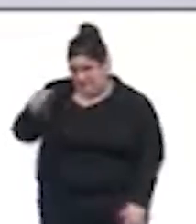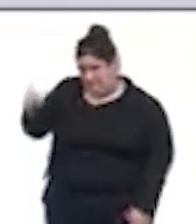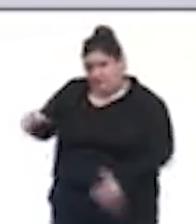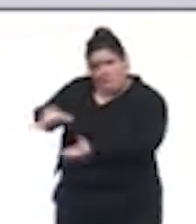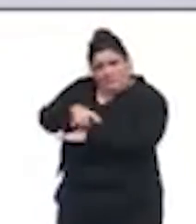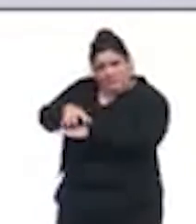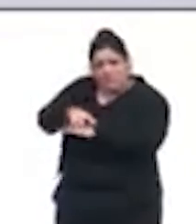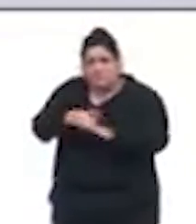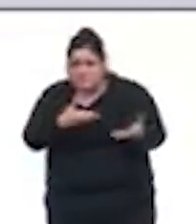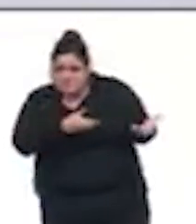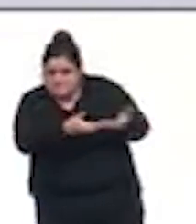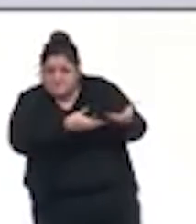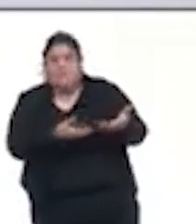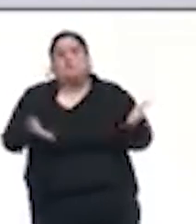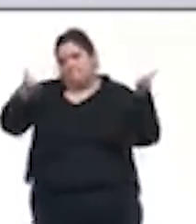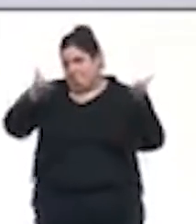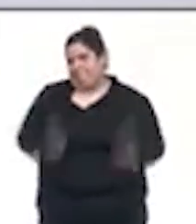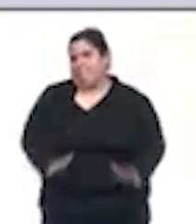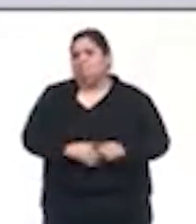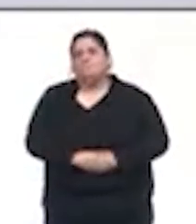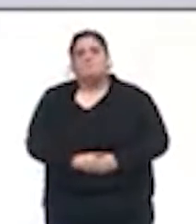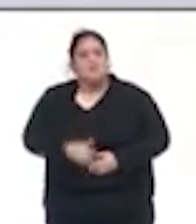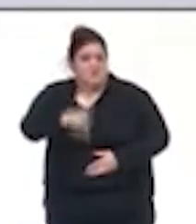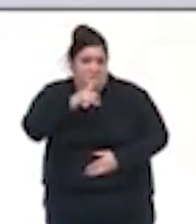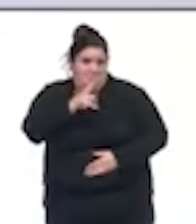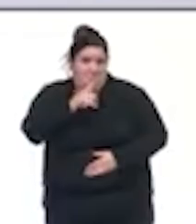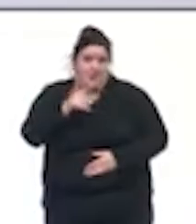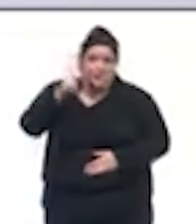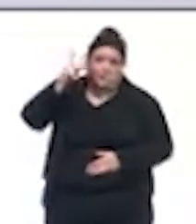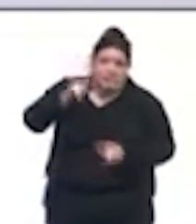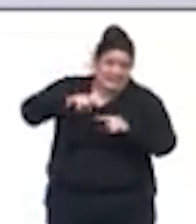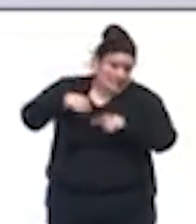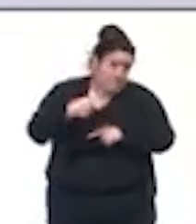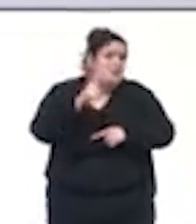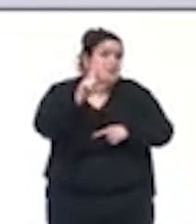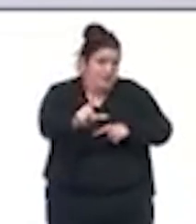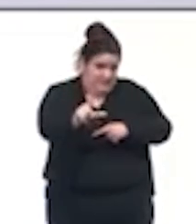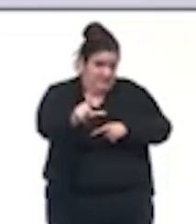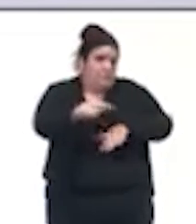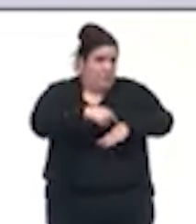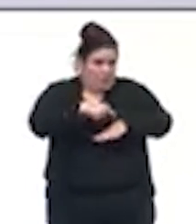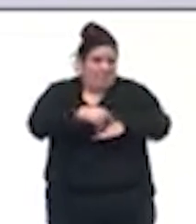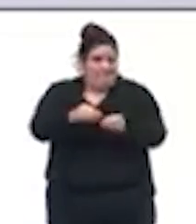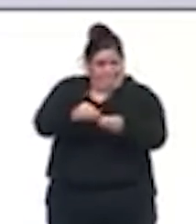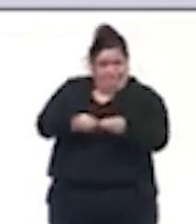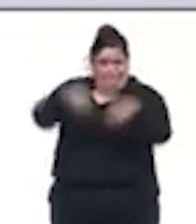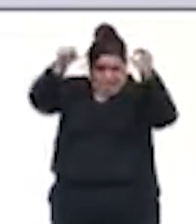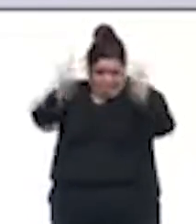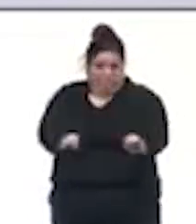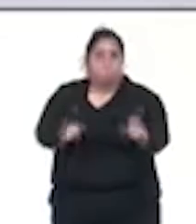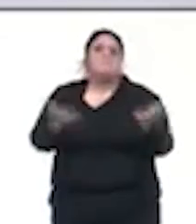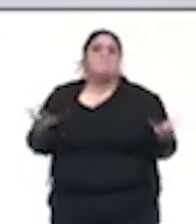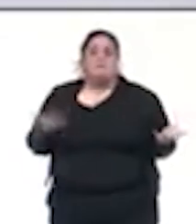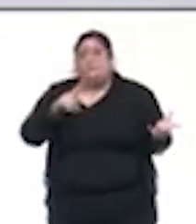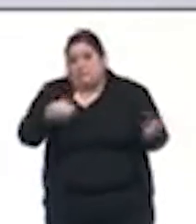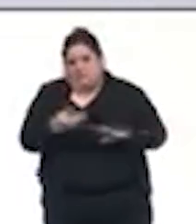Cette mesure sur les bars entrera en vigueur lundi, pour laisser le temps utile à cette concertation. En tout état de cause,